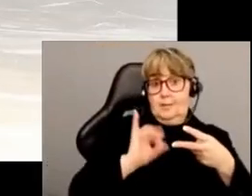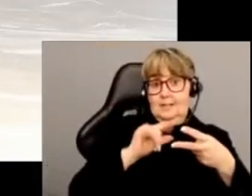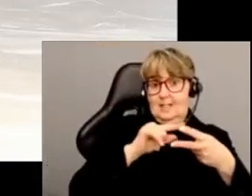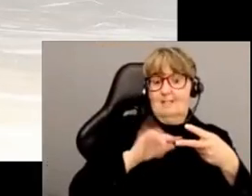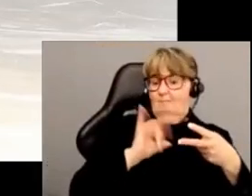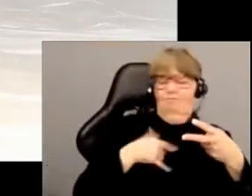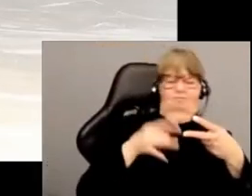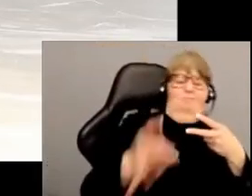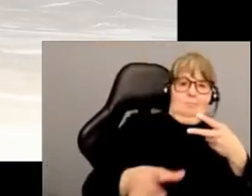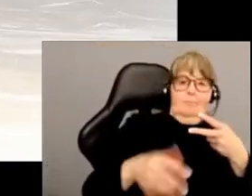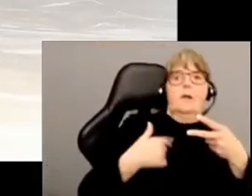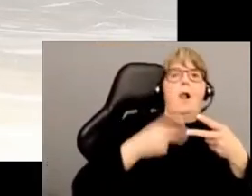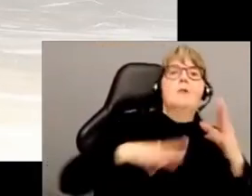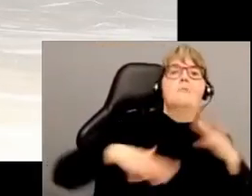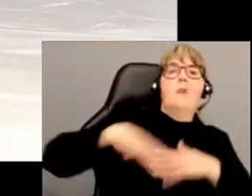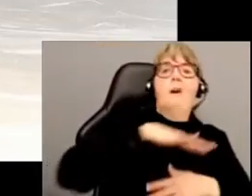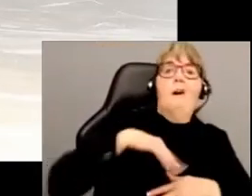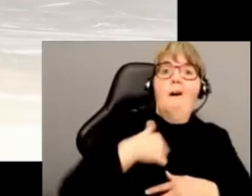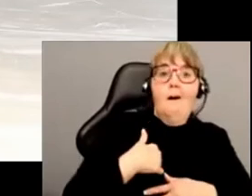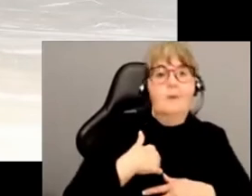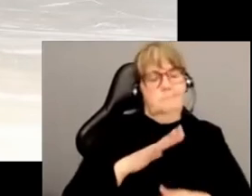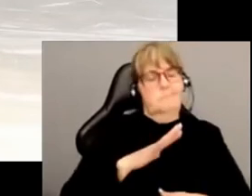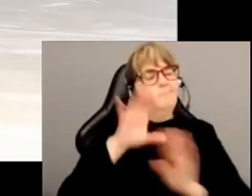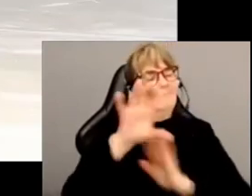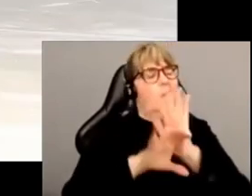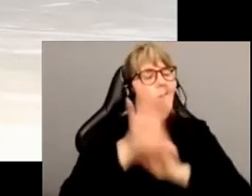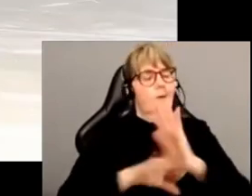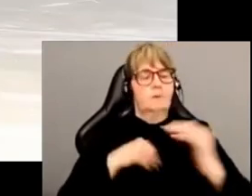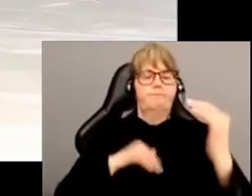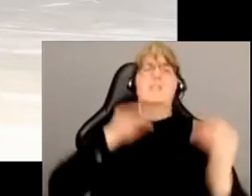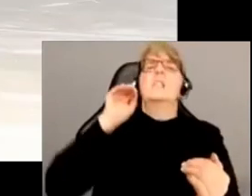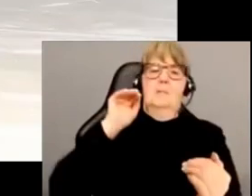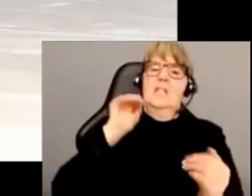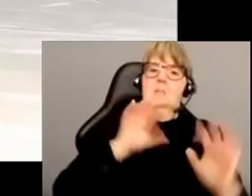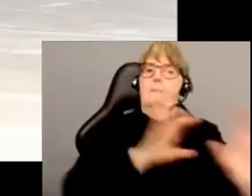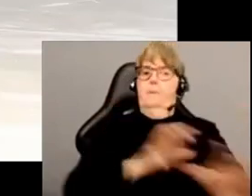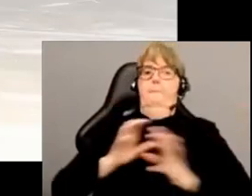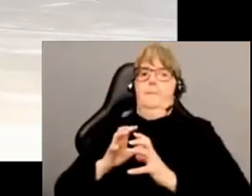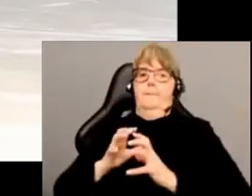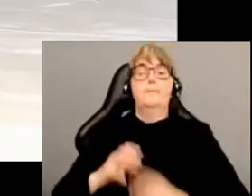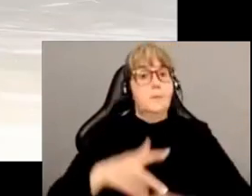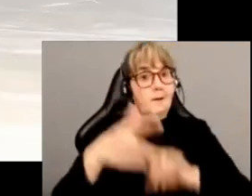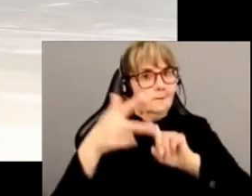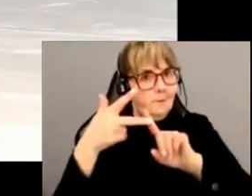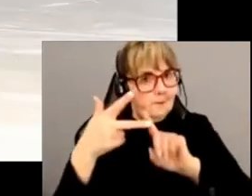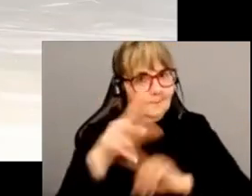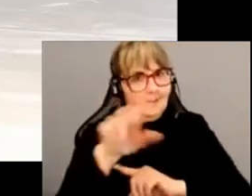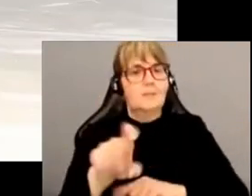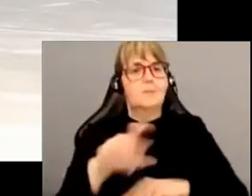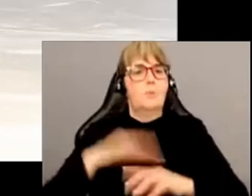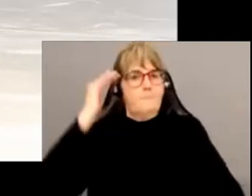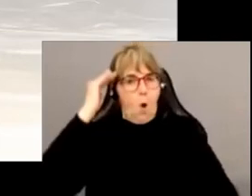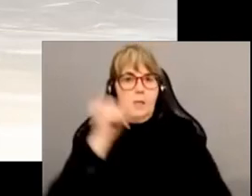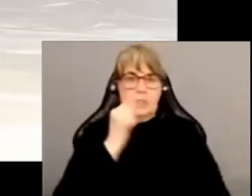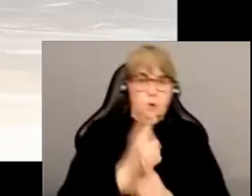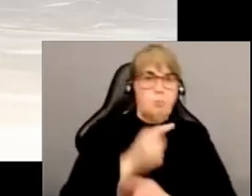faits, les gens, la plupart des gens, sont spécistes. Ce qui m'amène à la troisième question, question morale. Le spécisme est-il juste